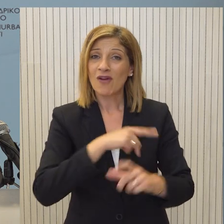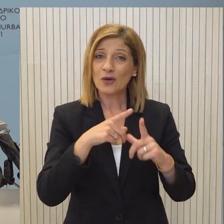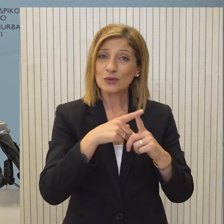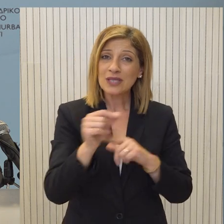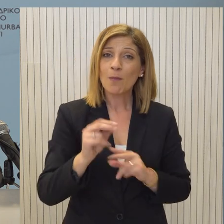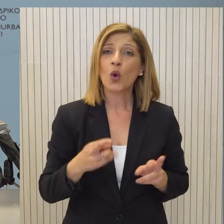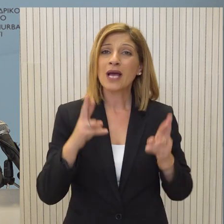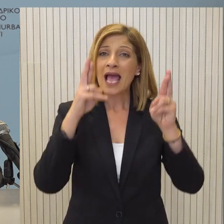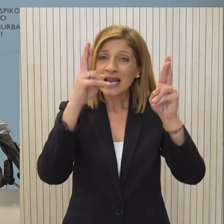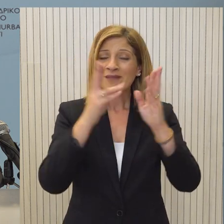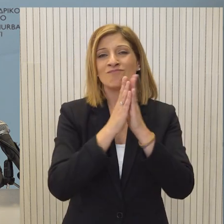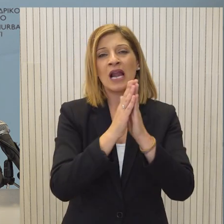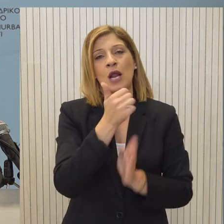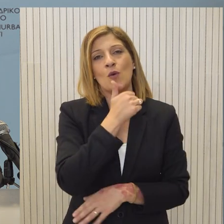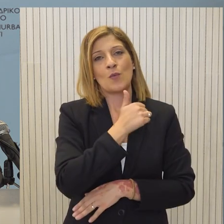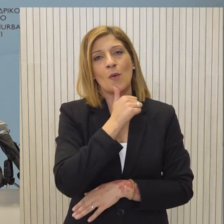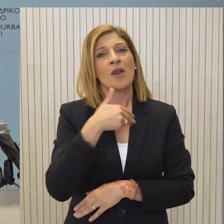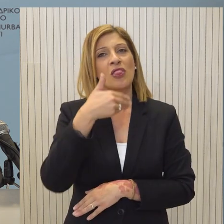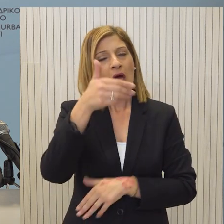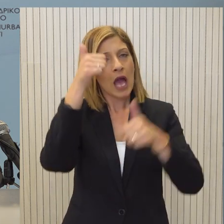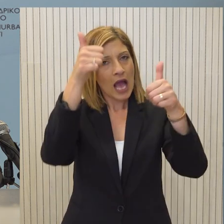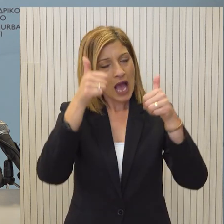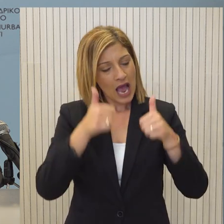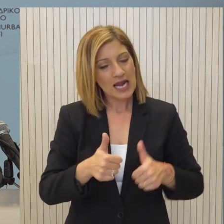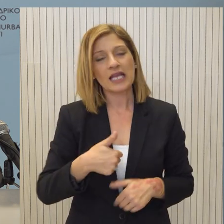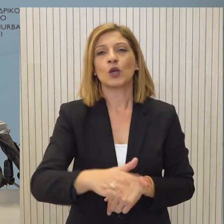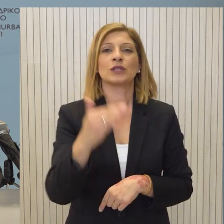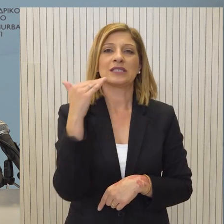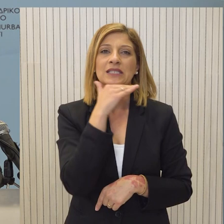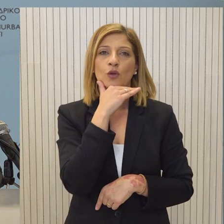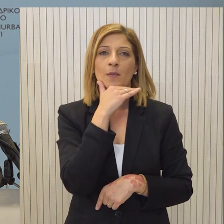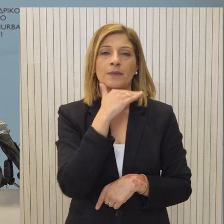ενεργειακού μας σχεδιασμού και θα υπάρξουν και επίσημες αναγκοινώσεις με την ολοκλήρωση των συζητήσεων.